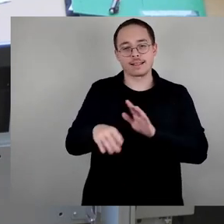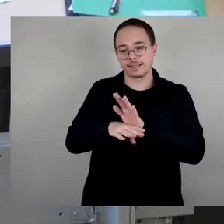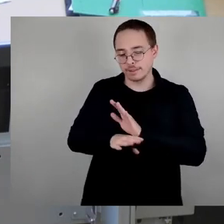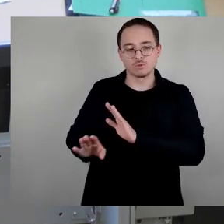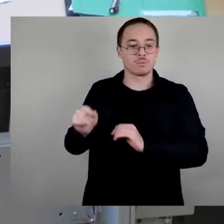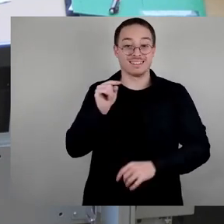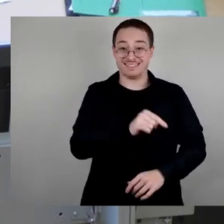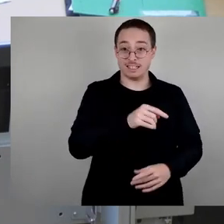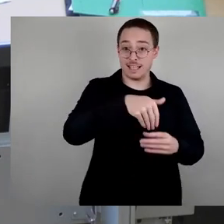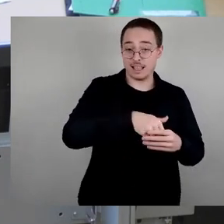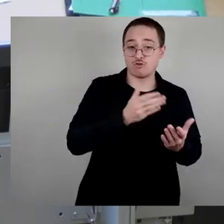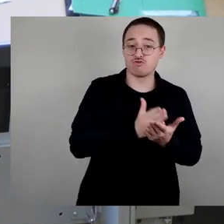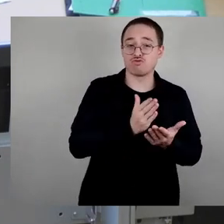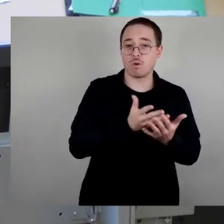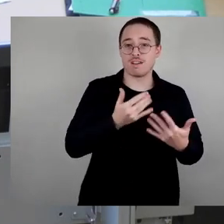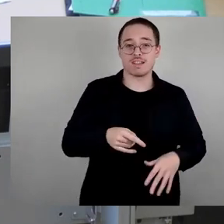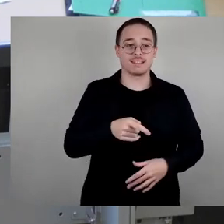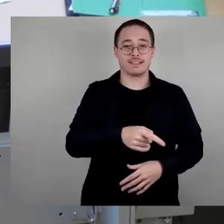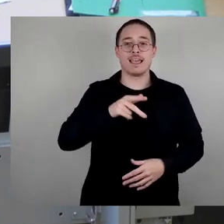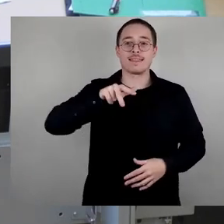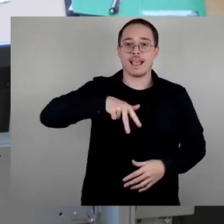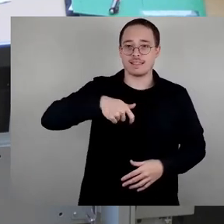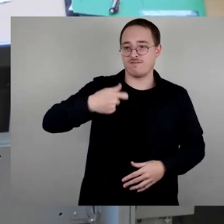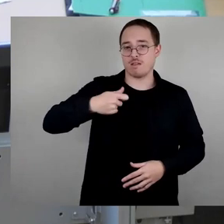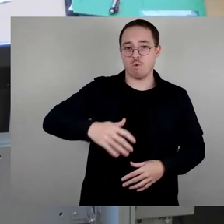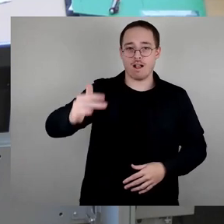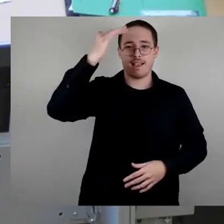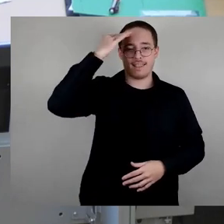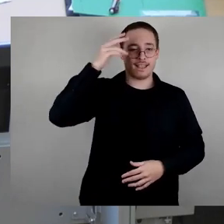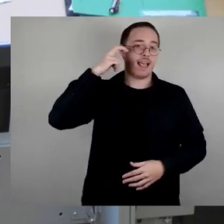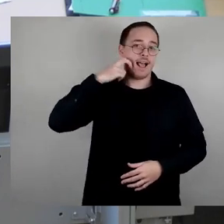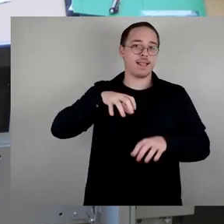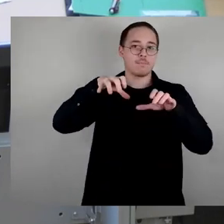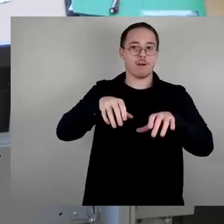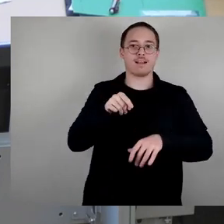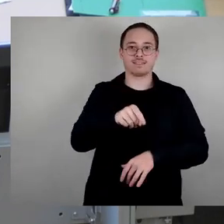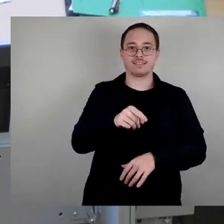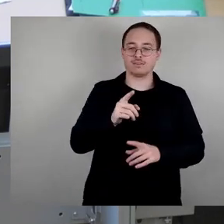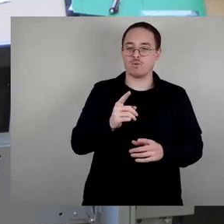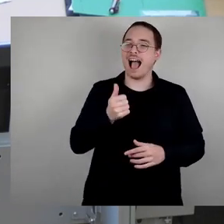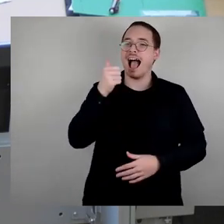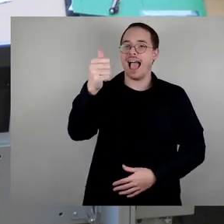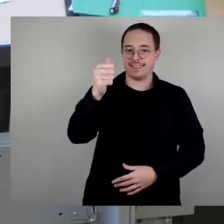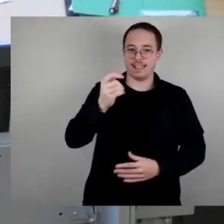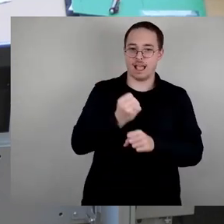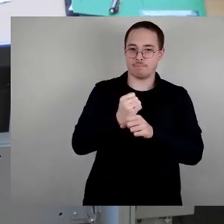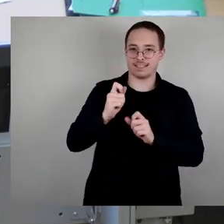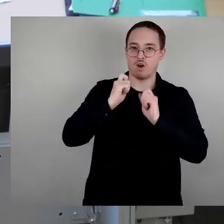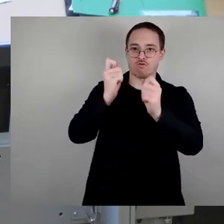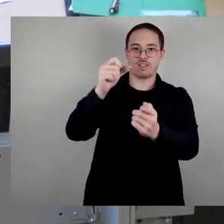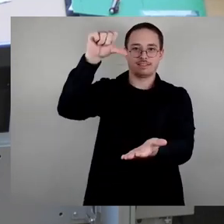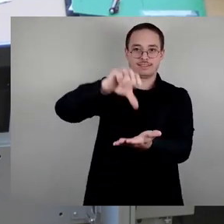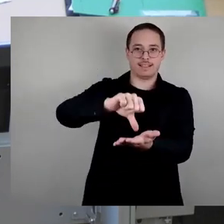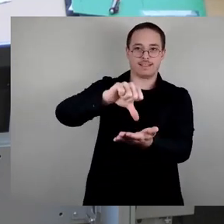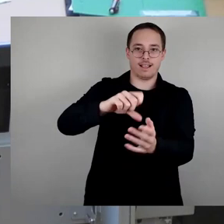dass genau das Gedenken zum 13. Februar auch die Gestaltung auf dem Altmarkt, dass das ein zentraler Arbeitsauftrag ist. Ich bin sehr zuversichtlich,